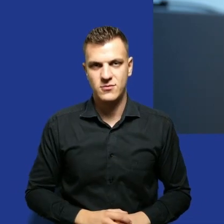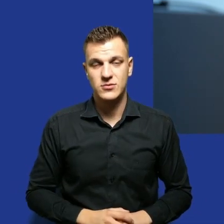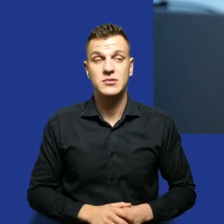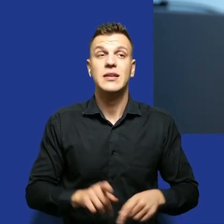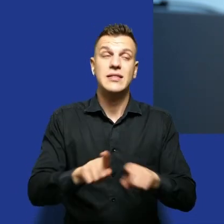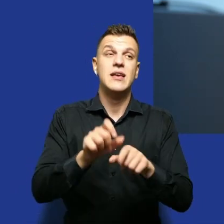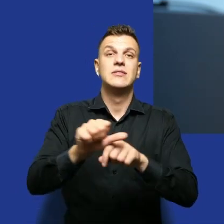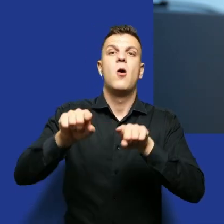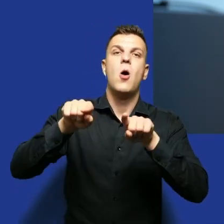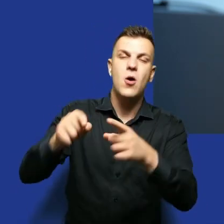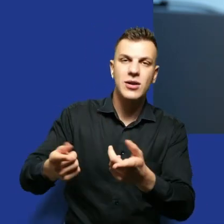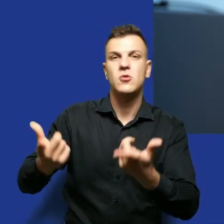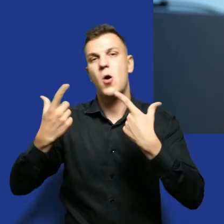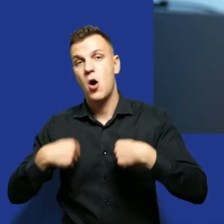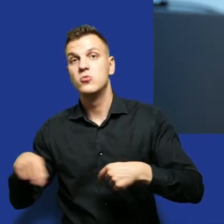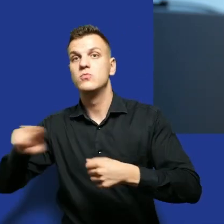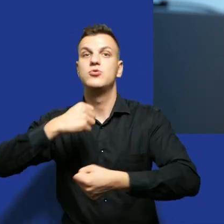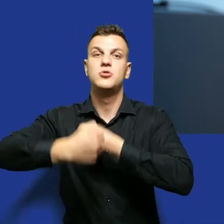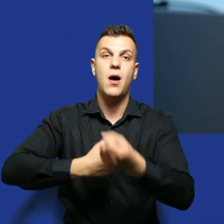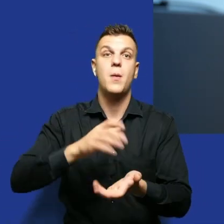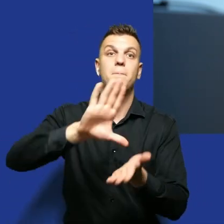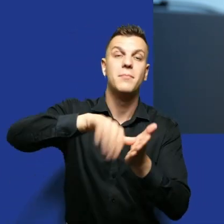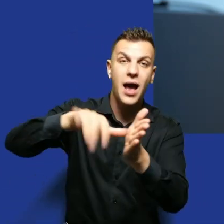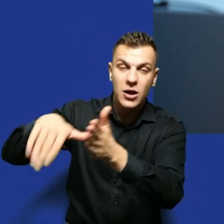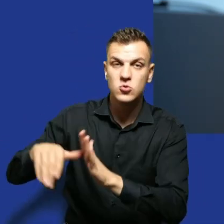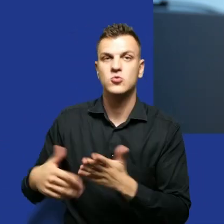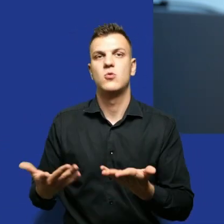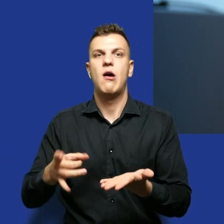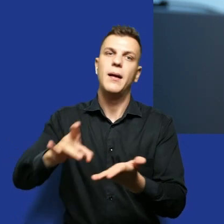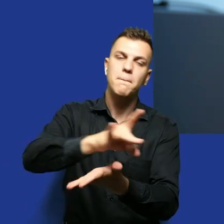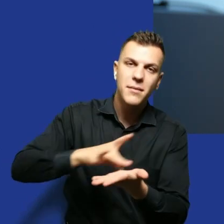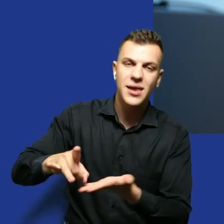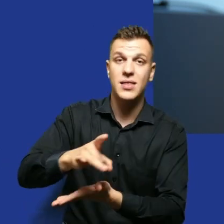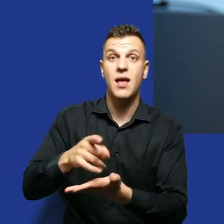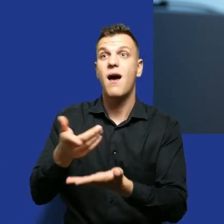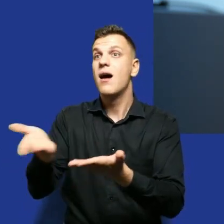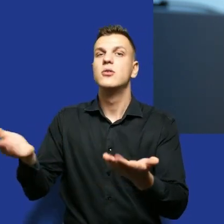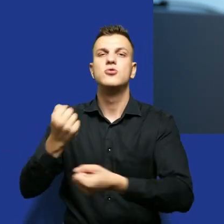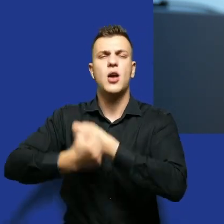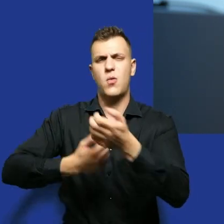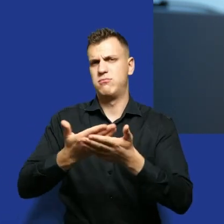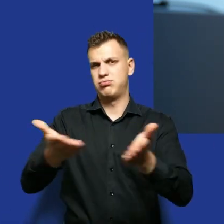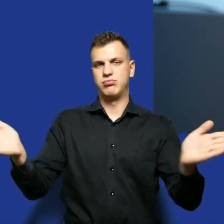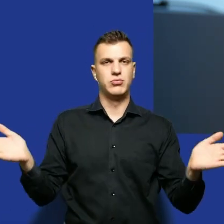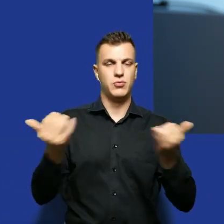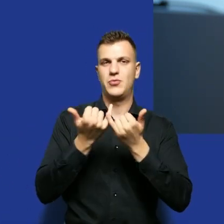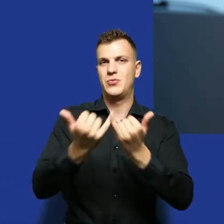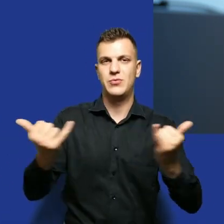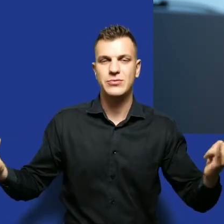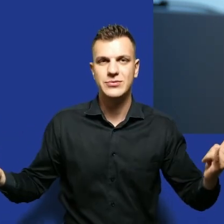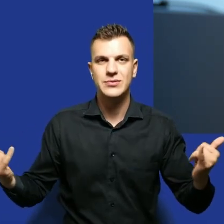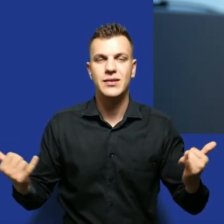organizacje działające w miastach, w gminach i one mają całe spektrum działania. Na samym szarym